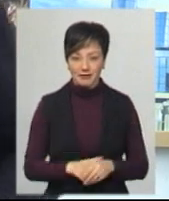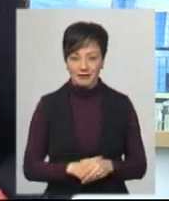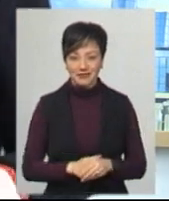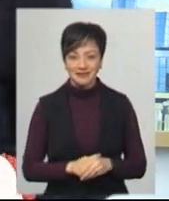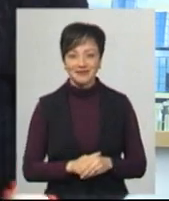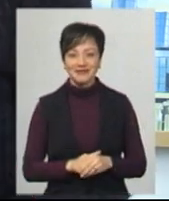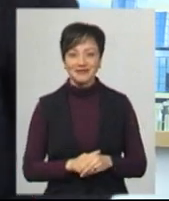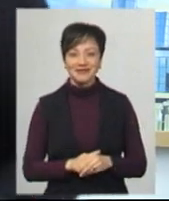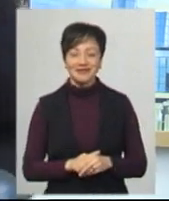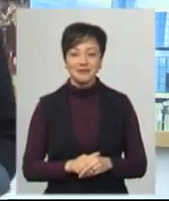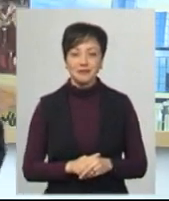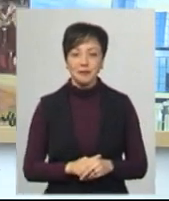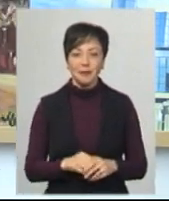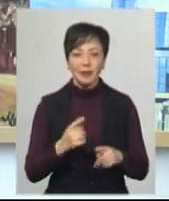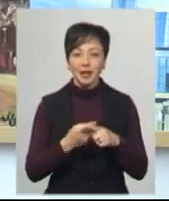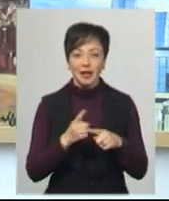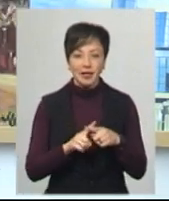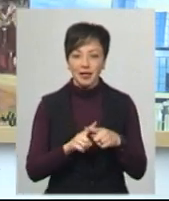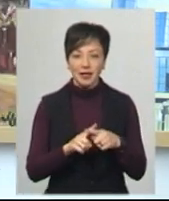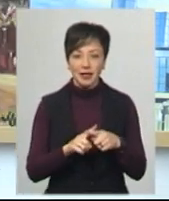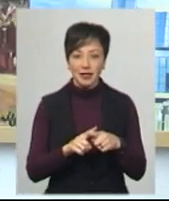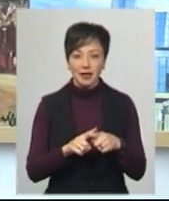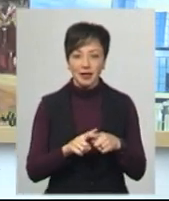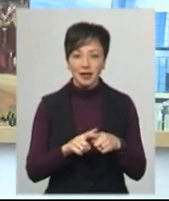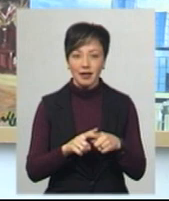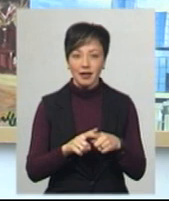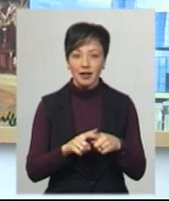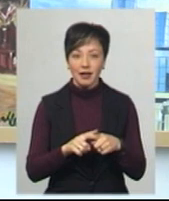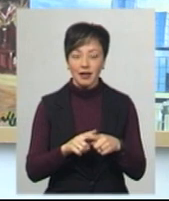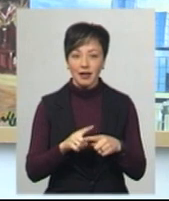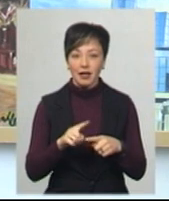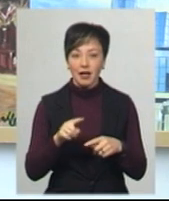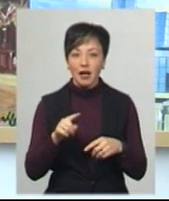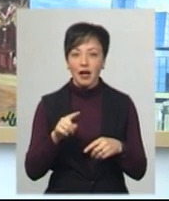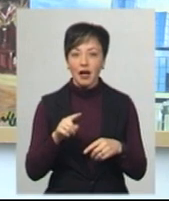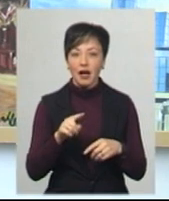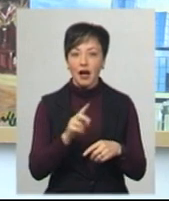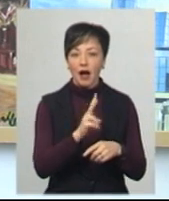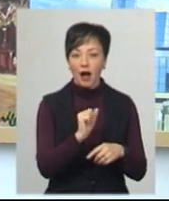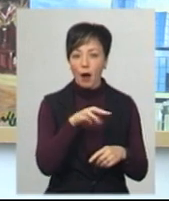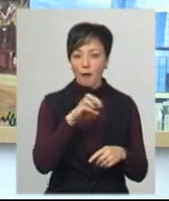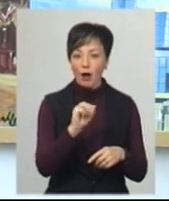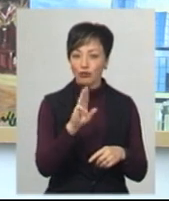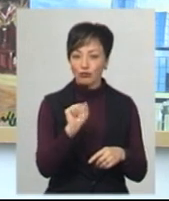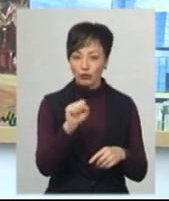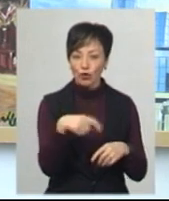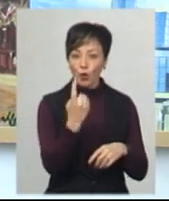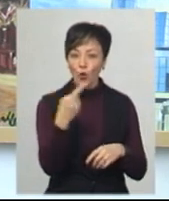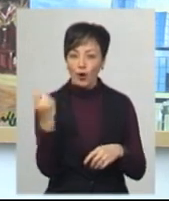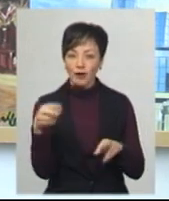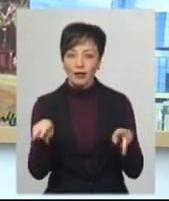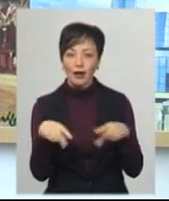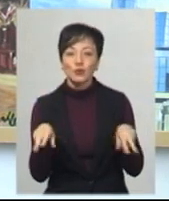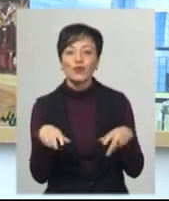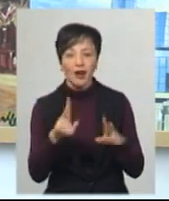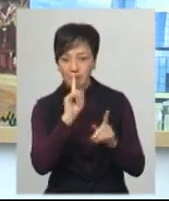І камаші – це вам не якісь там черпати, бо в камашах можна гуляти, тобто танцювати.